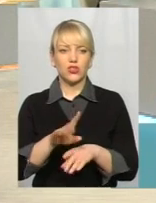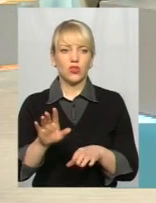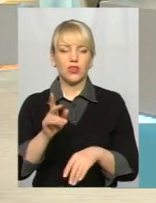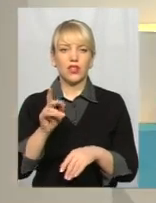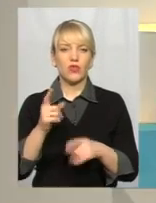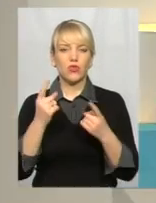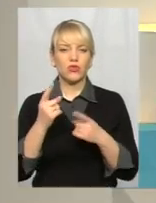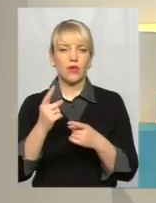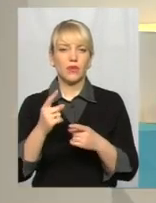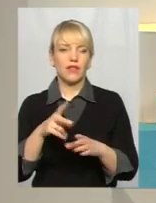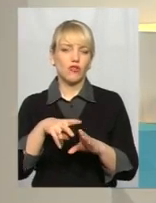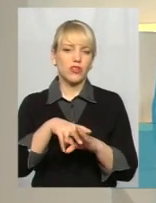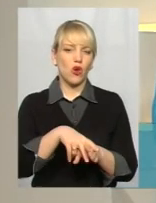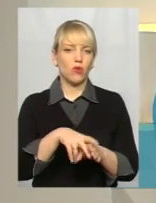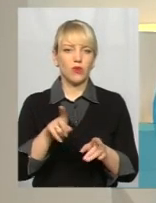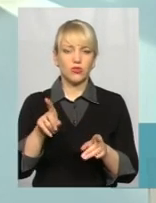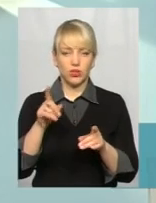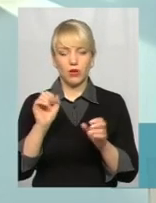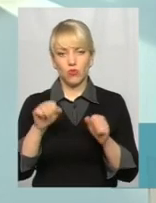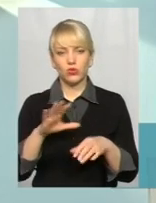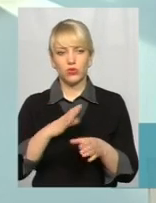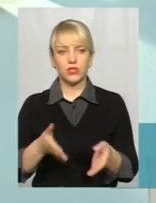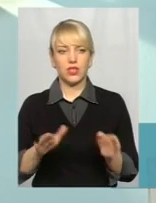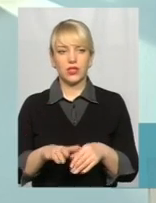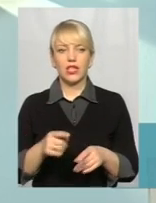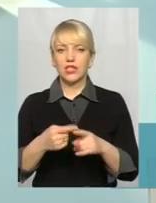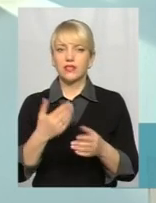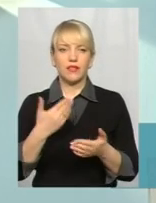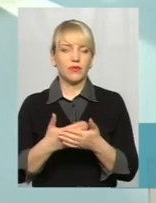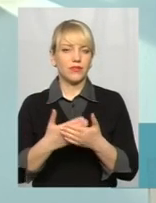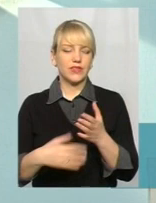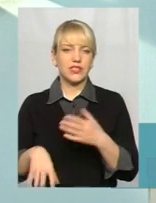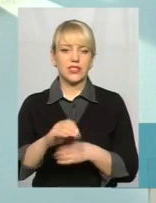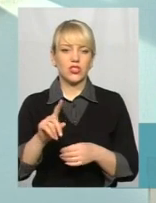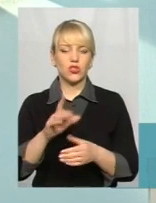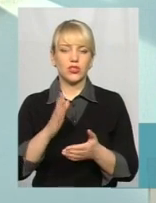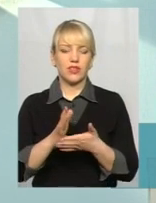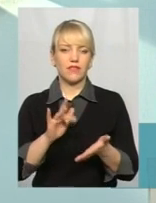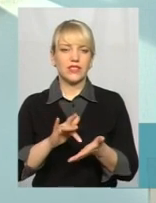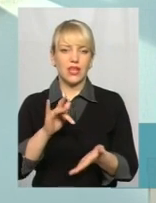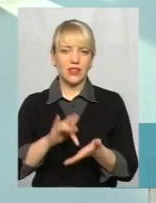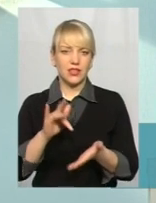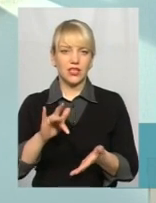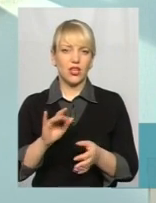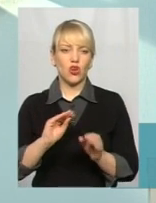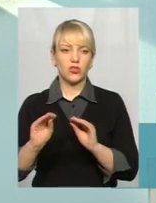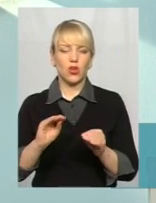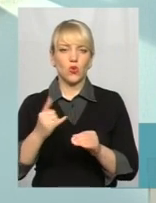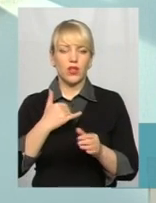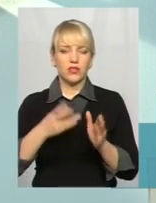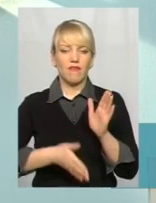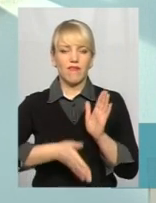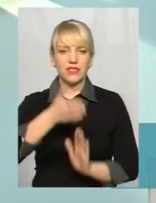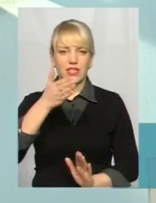загромаджують його і вони все ж таки залишаться? Ні, це є фактично всі, які в центрі розташовані. У нас ще на фасаді